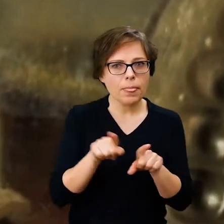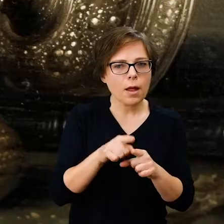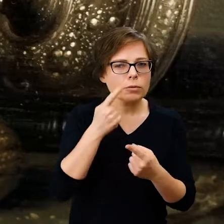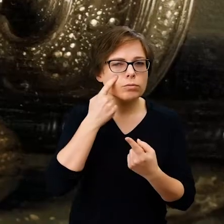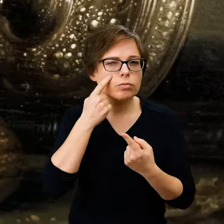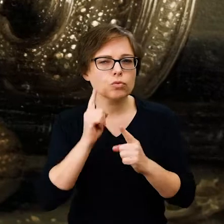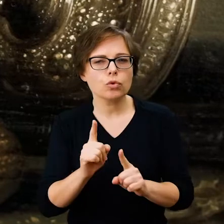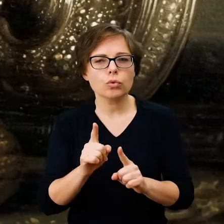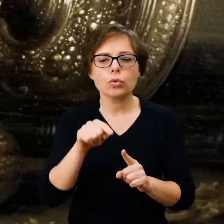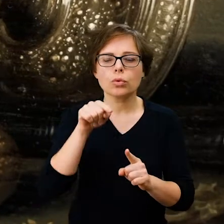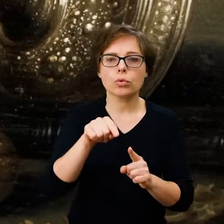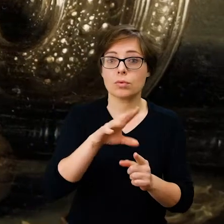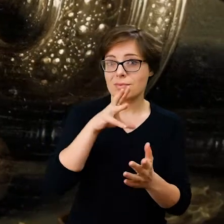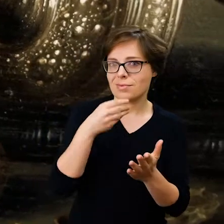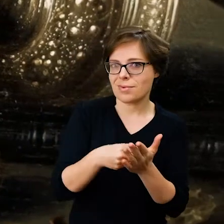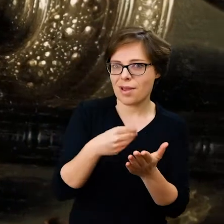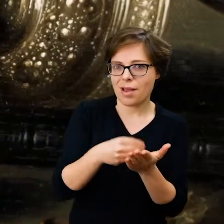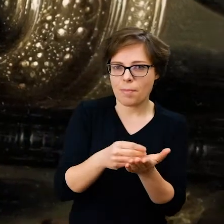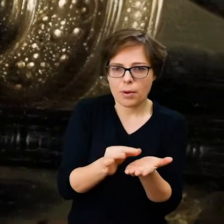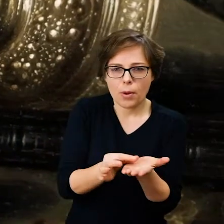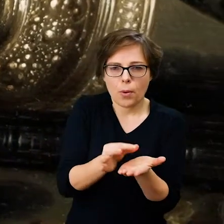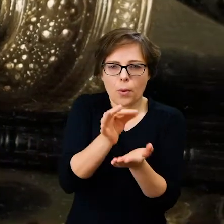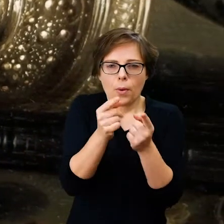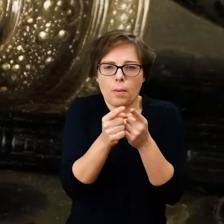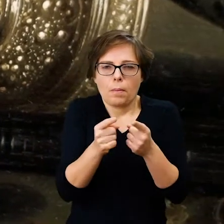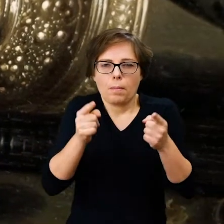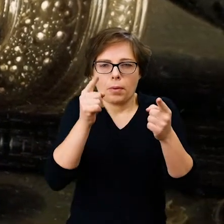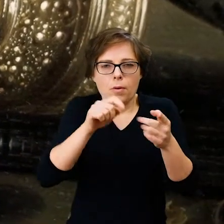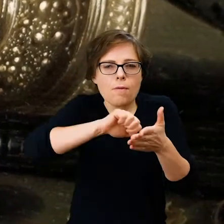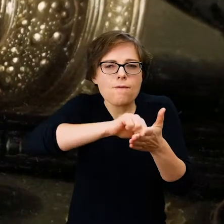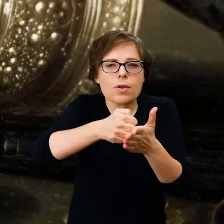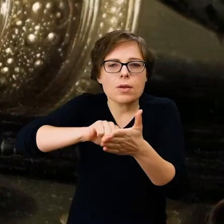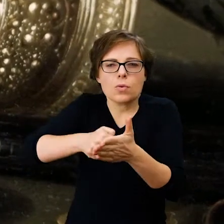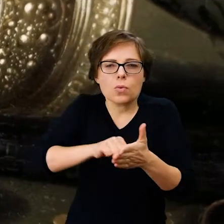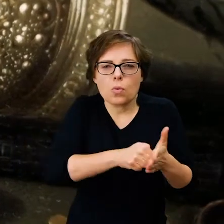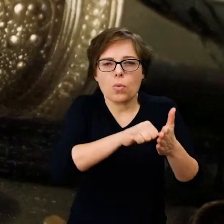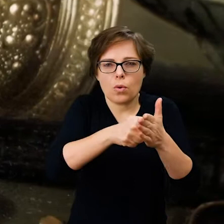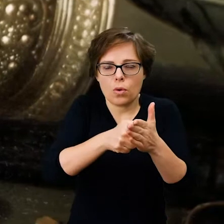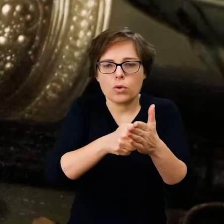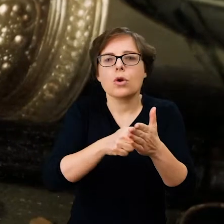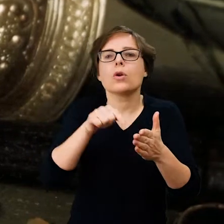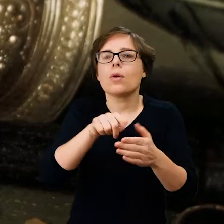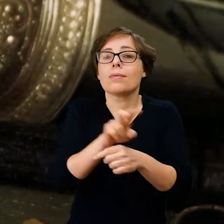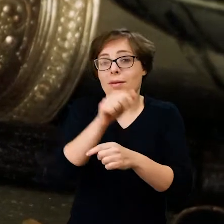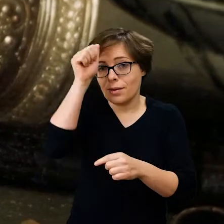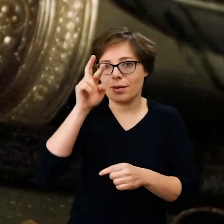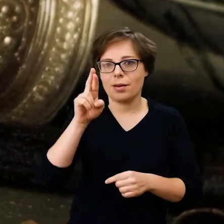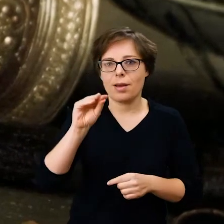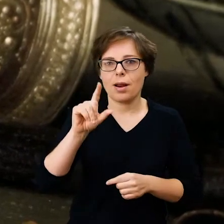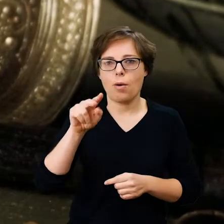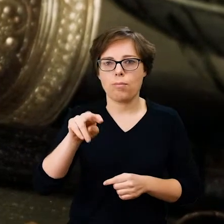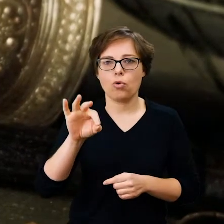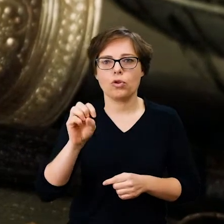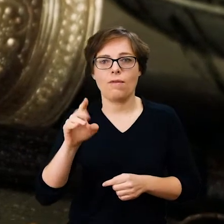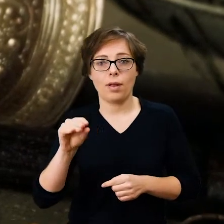przykuwa srebrny repusowany kielich. Repusowany, czyli taki wytłaczany, który w